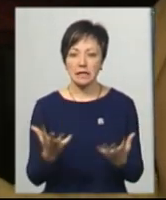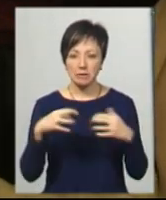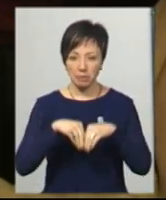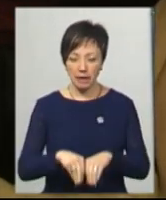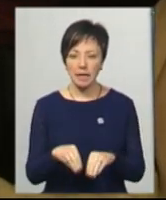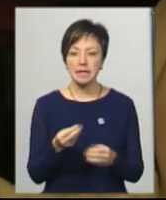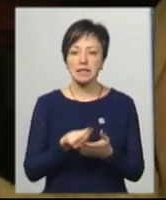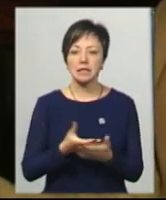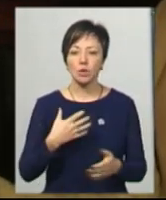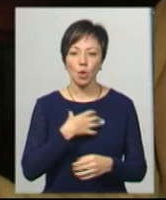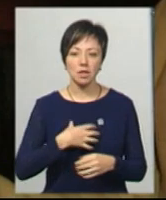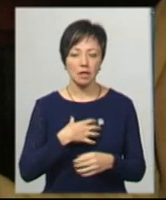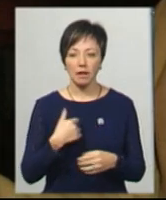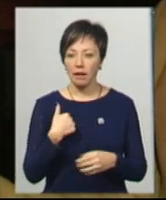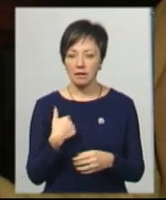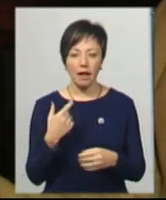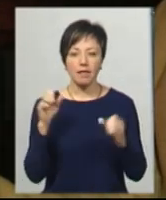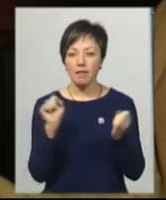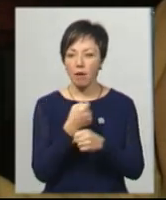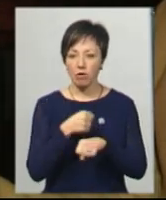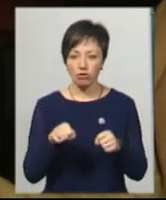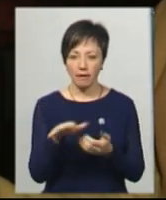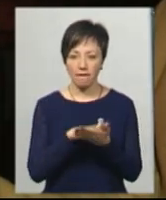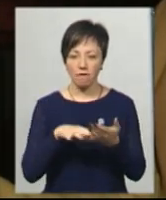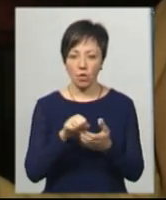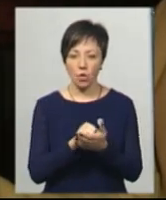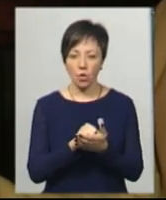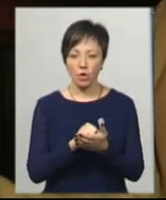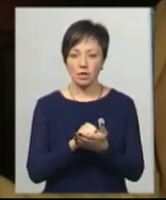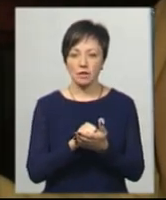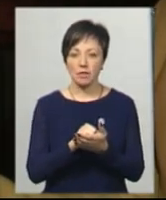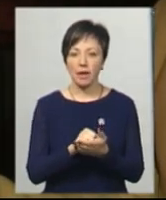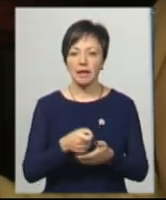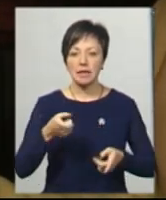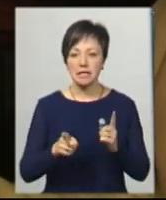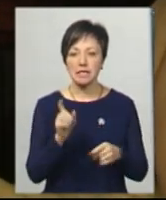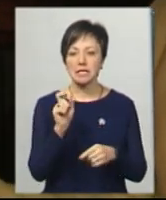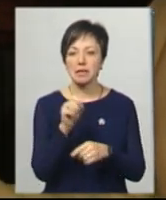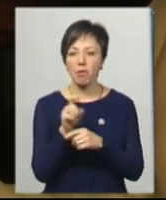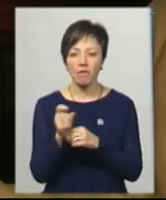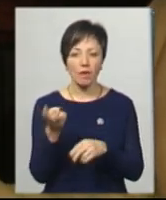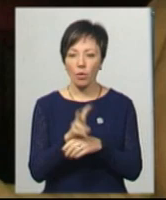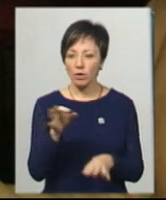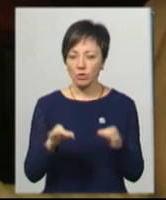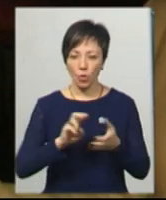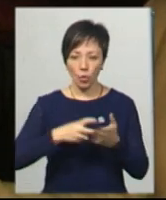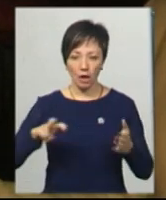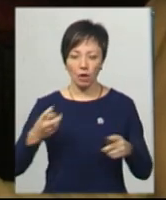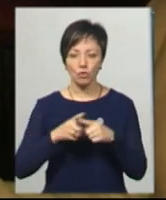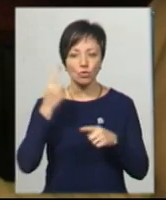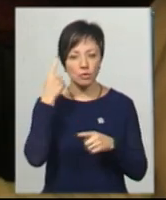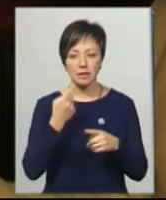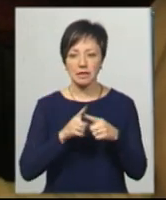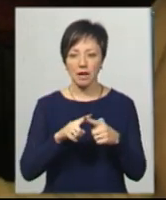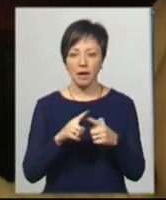зламати. І попри все, ми знаємо, що дійсні замовники не ходять на суд і так далі, уникають цього. Вони думають, що це все